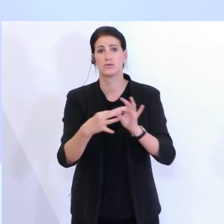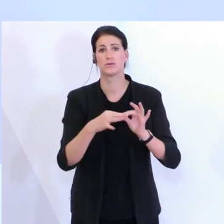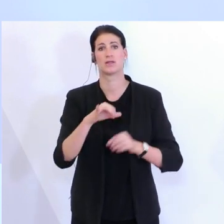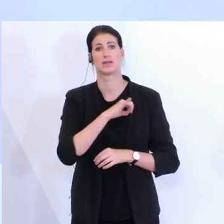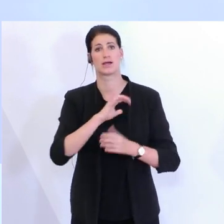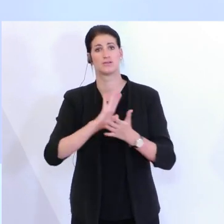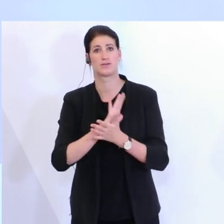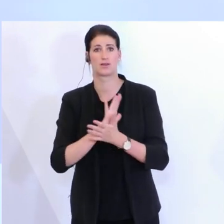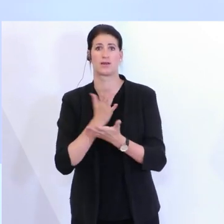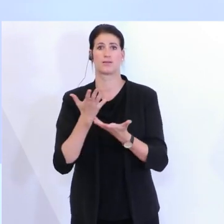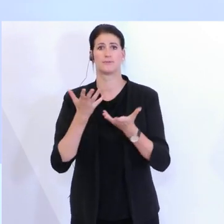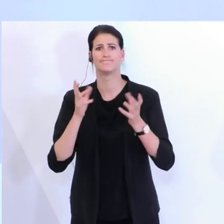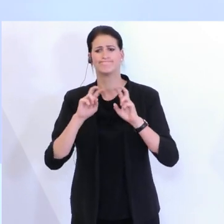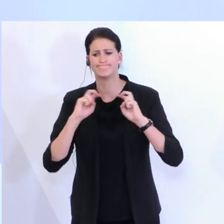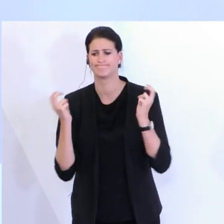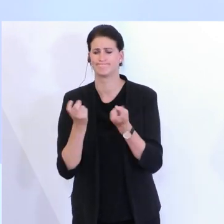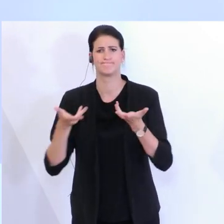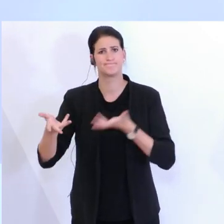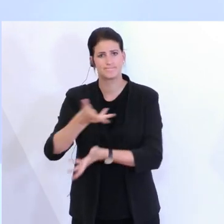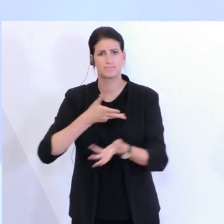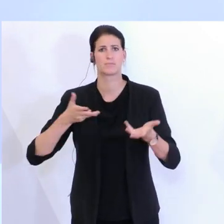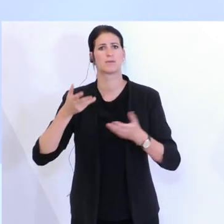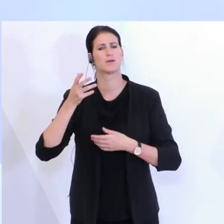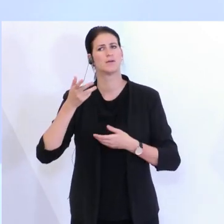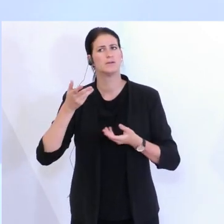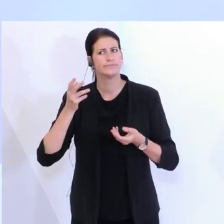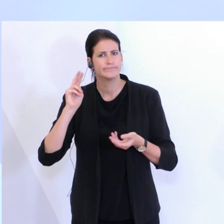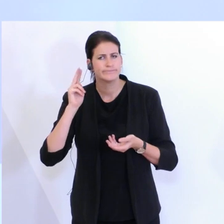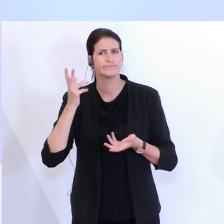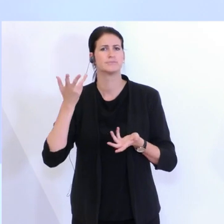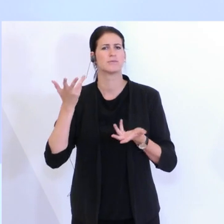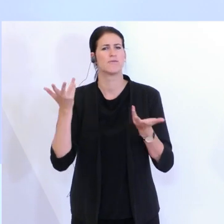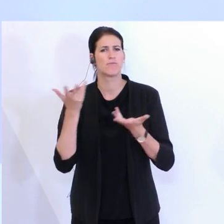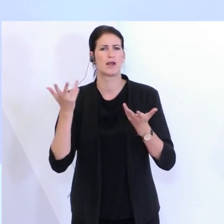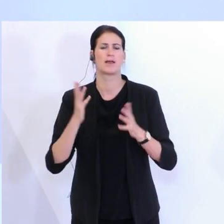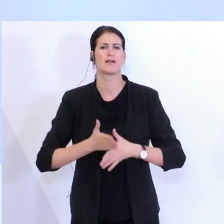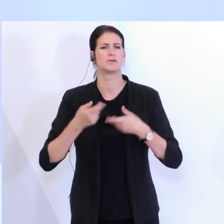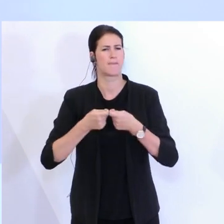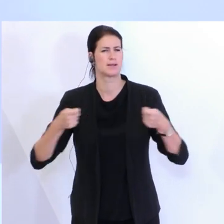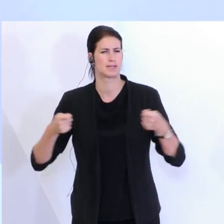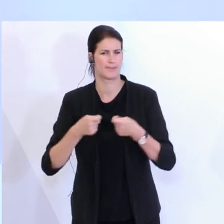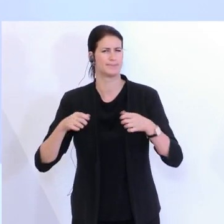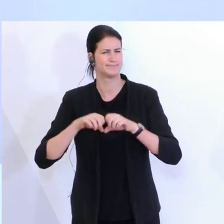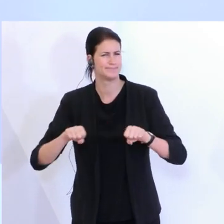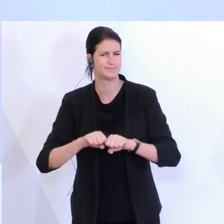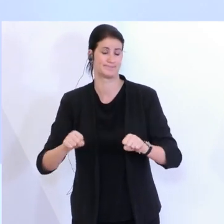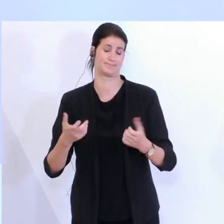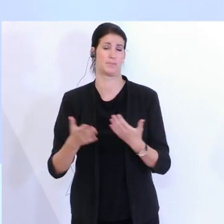wirklich maßgeschneiderte Hilfsmaßnahmen auch ins Leben zu rufen. Das geht eben von den